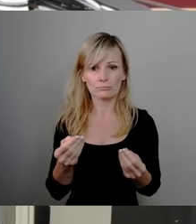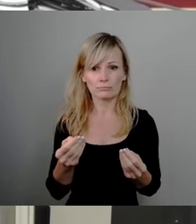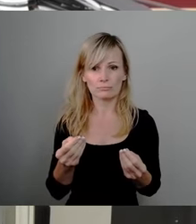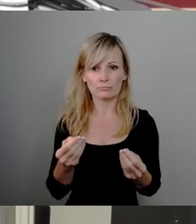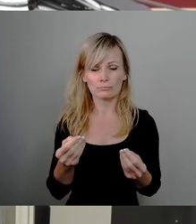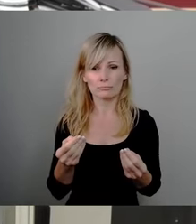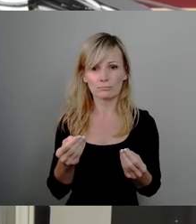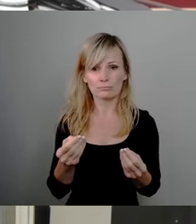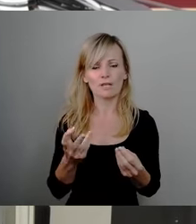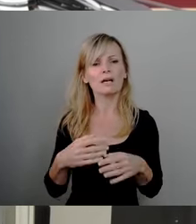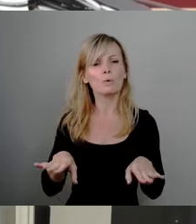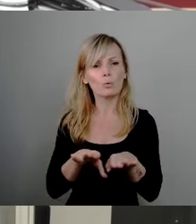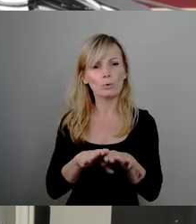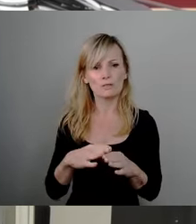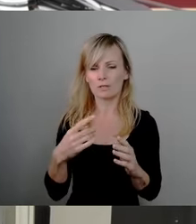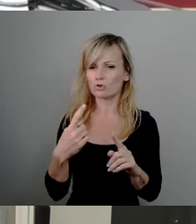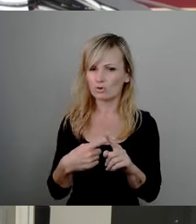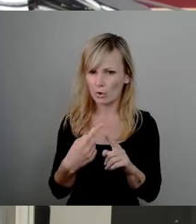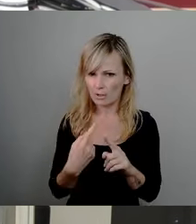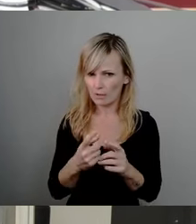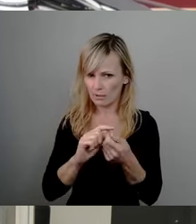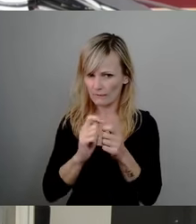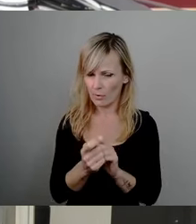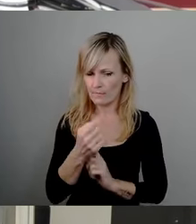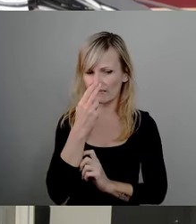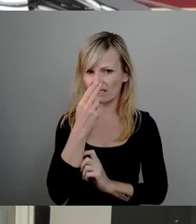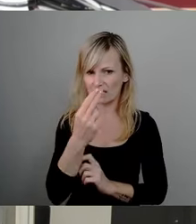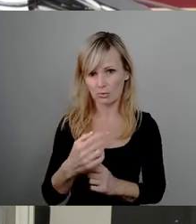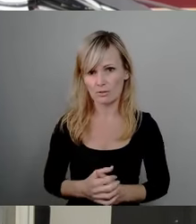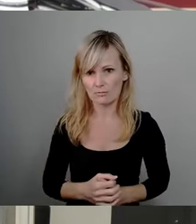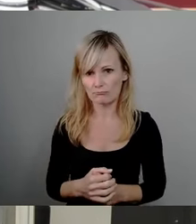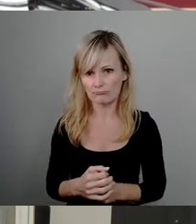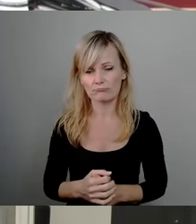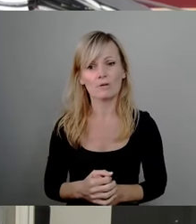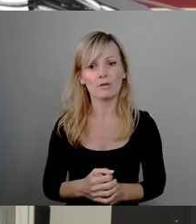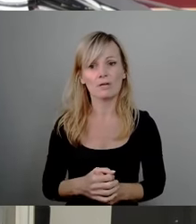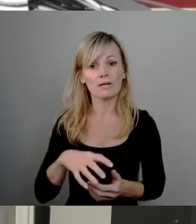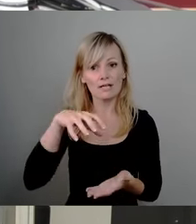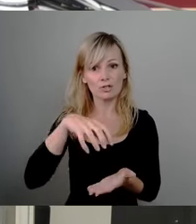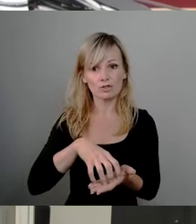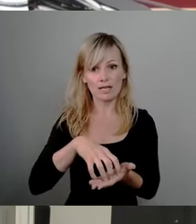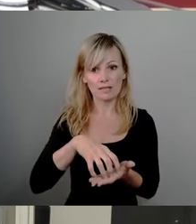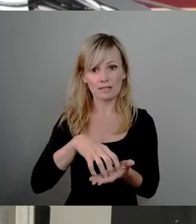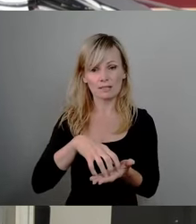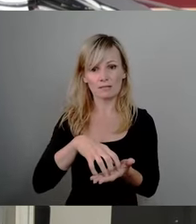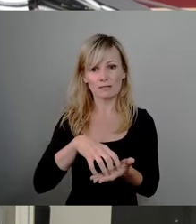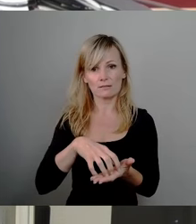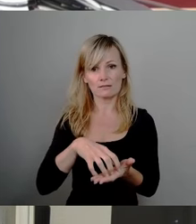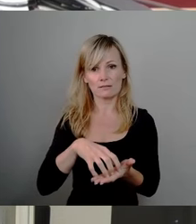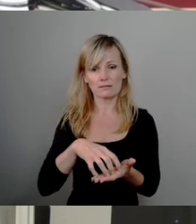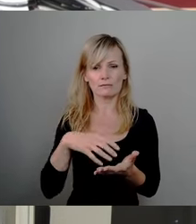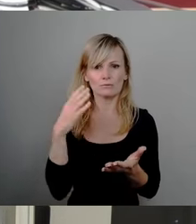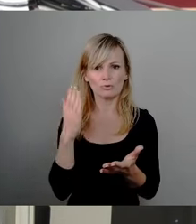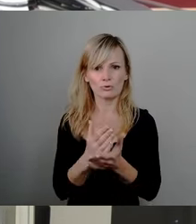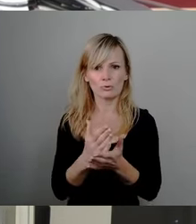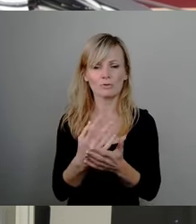Grundsteuerreform. Und es war so gewesen, dass die Stadt, und wir hätten da fast schon mitgemacht,